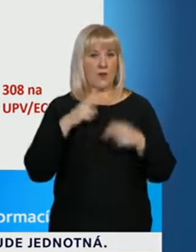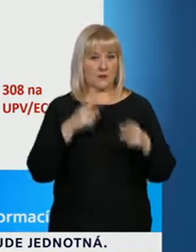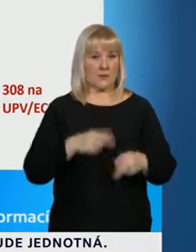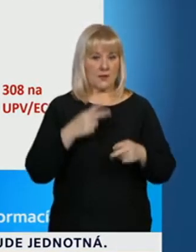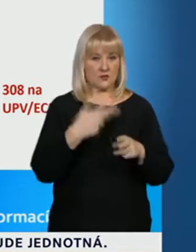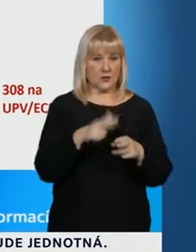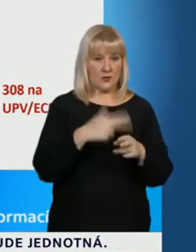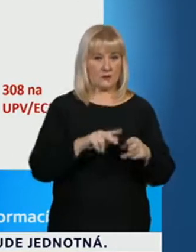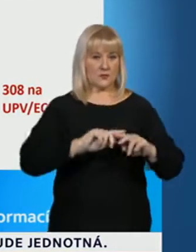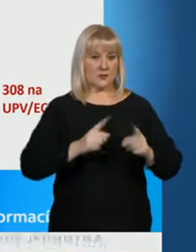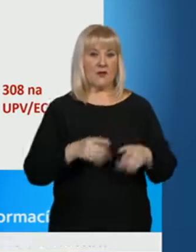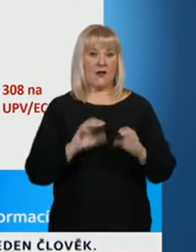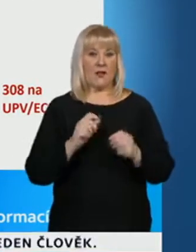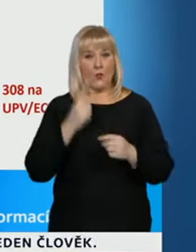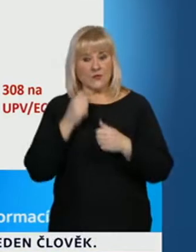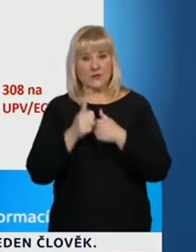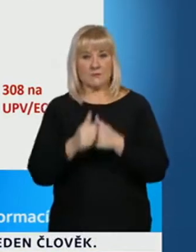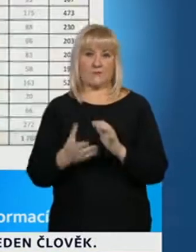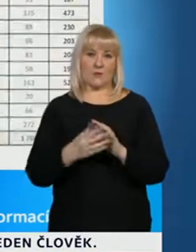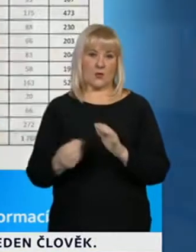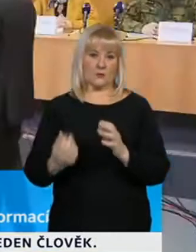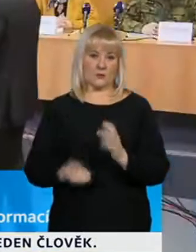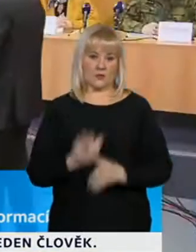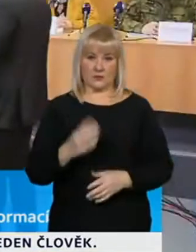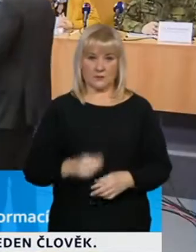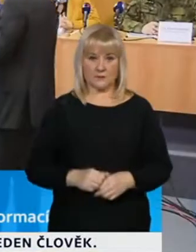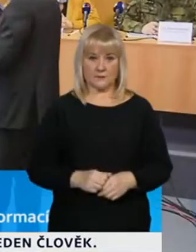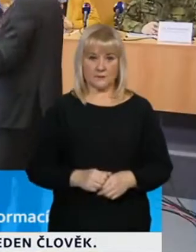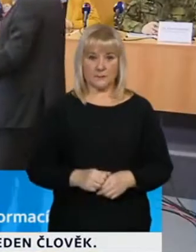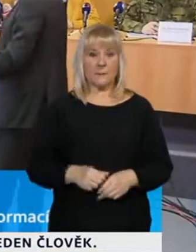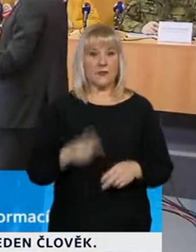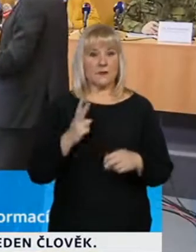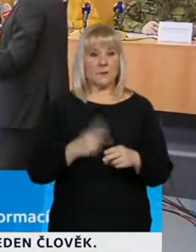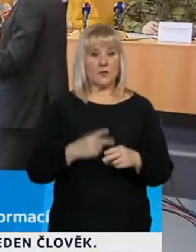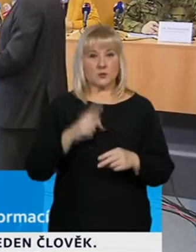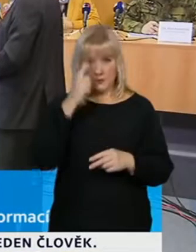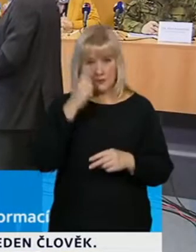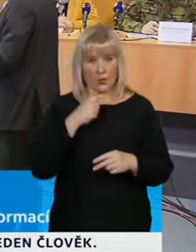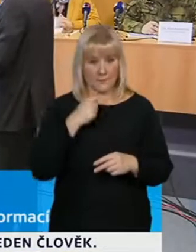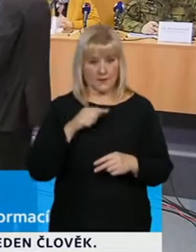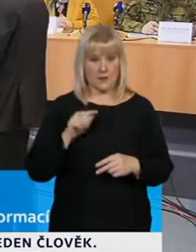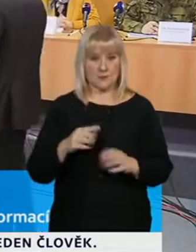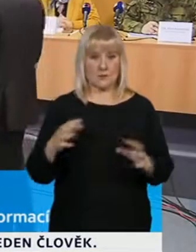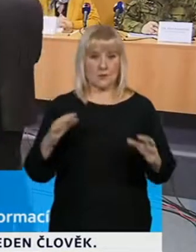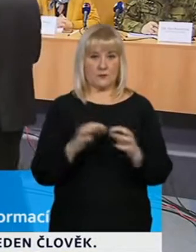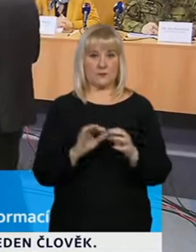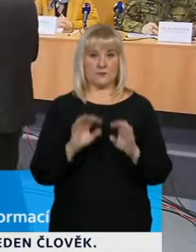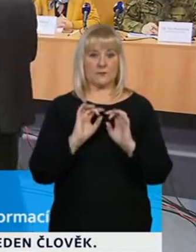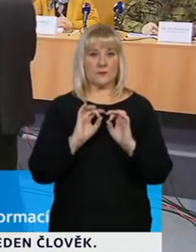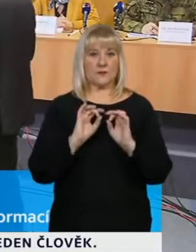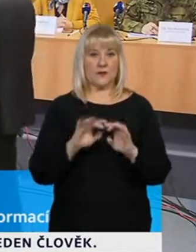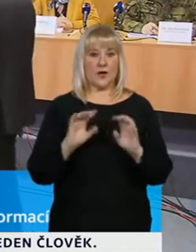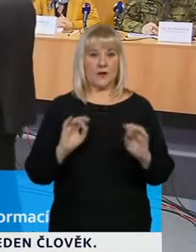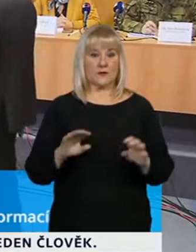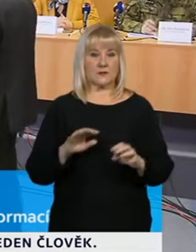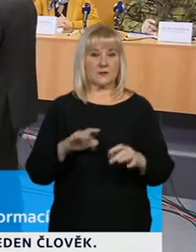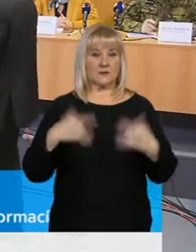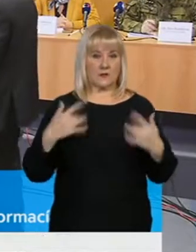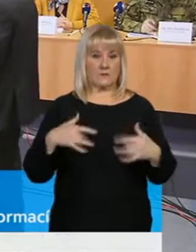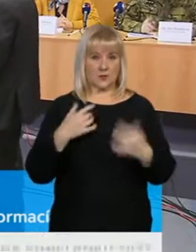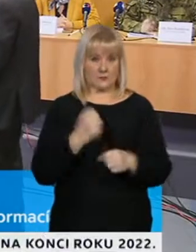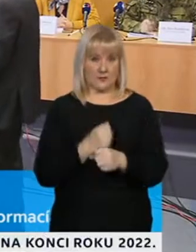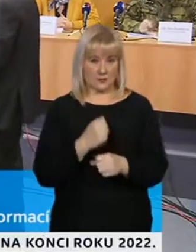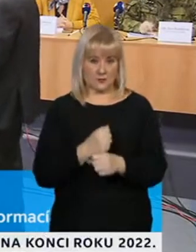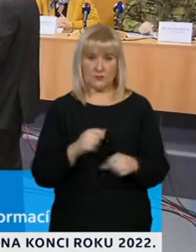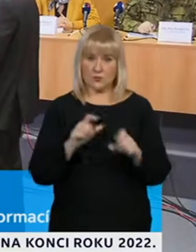ukáže příroda sama. Můj poslední obrázek, myslím, že je poslední, se týká nákazy zdravotnických pracovníků, protože to bylo